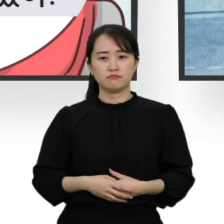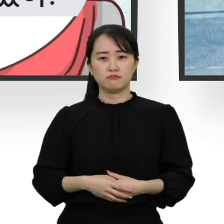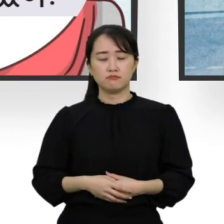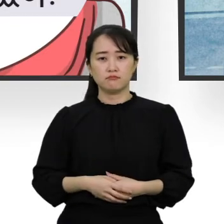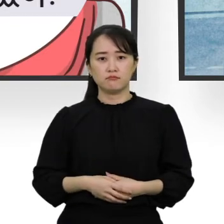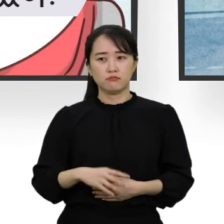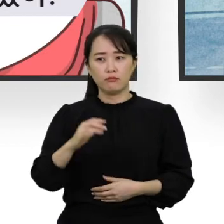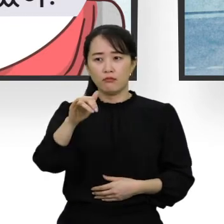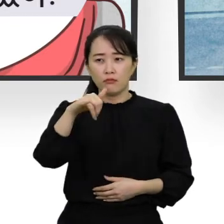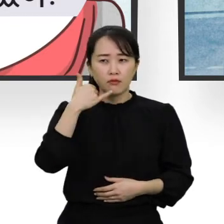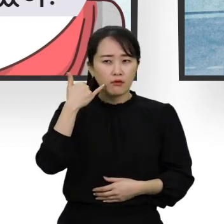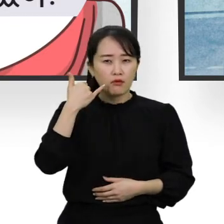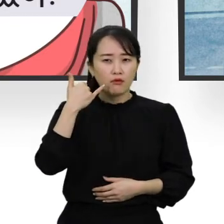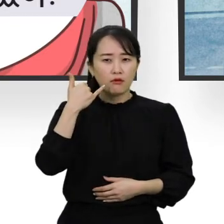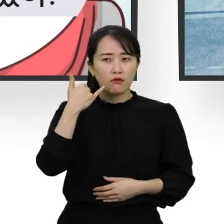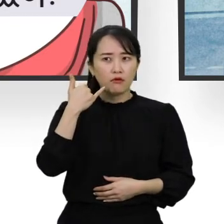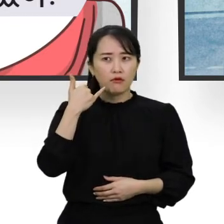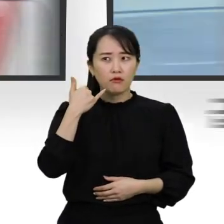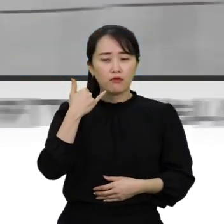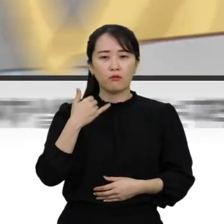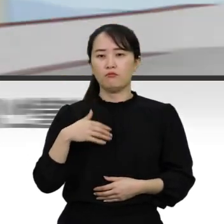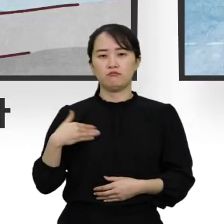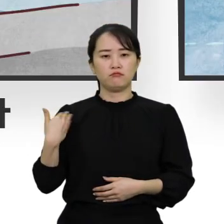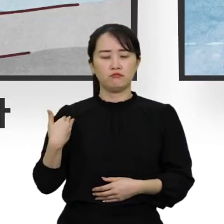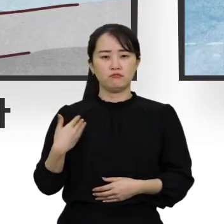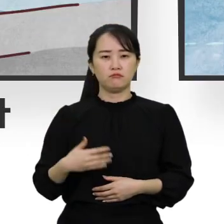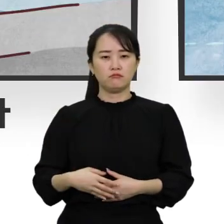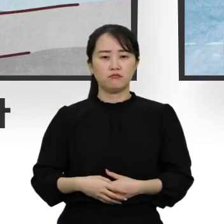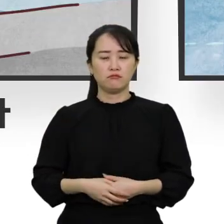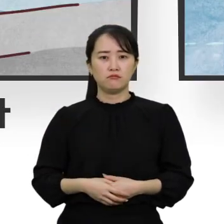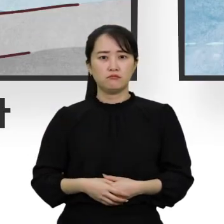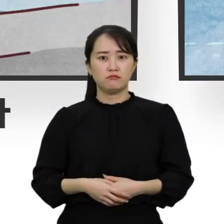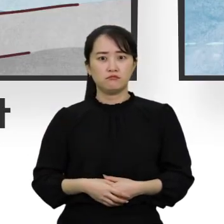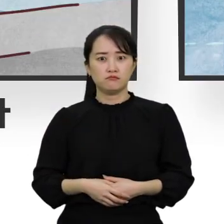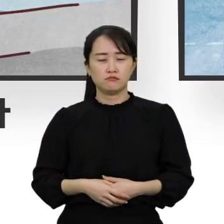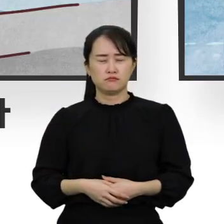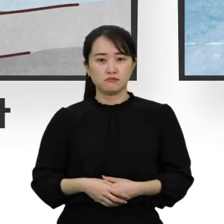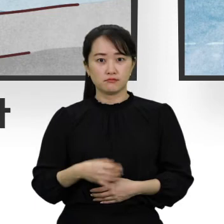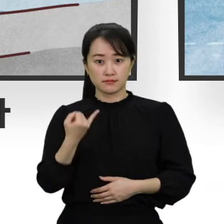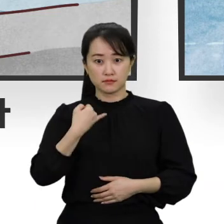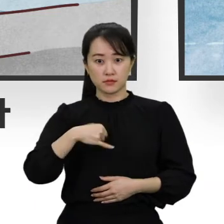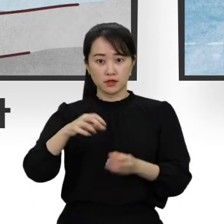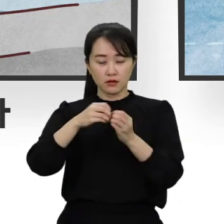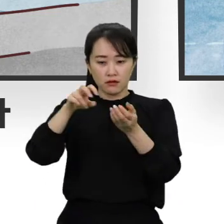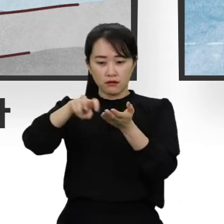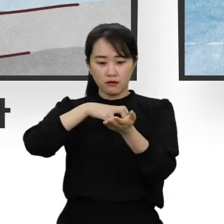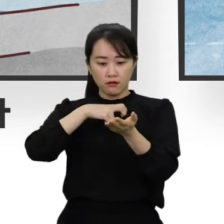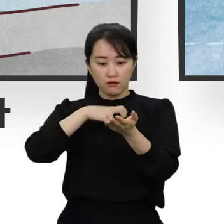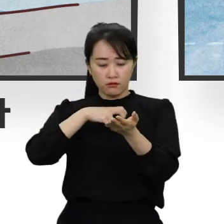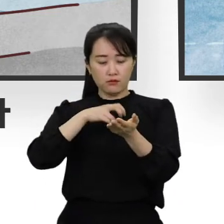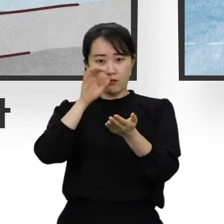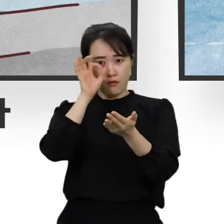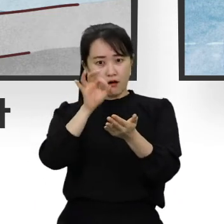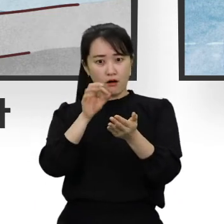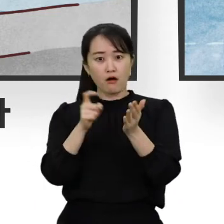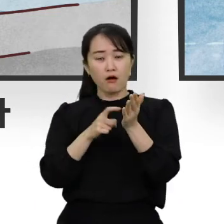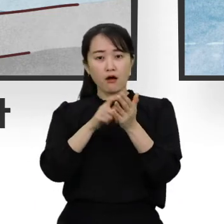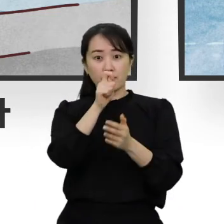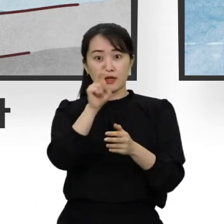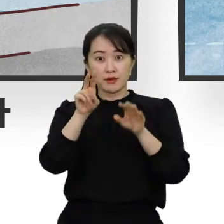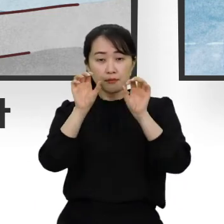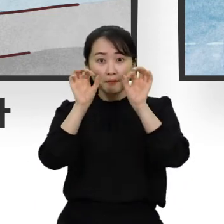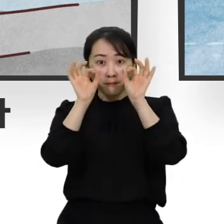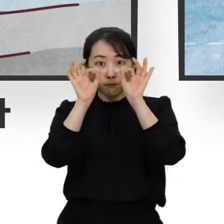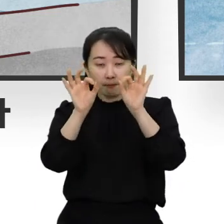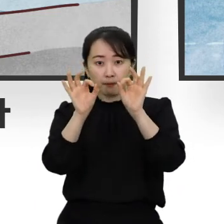전화가 왔다는 걸 눈치 못 칠 때도 있죠. 딸의 메시지를 받고 급하게 TV를 켜보니 A씨가